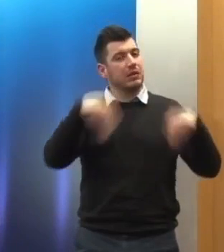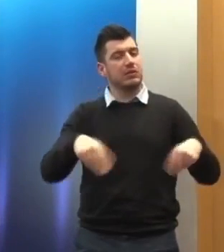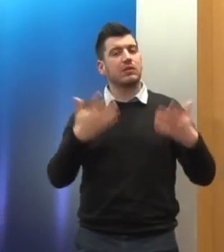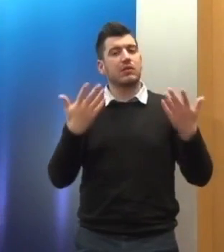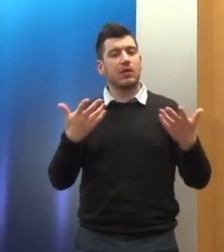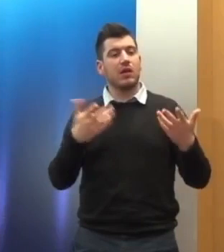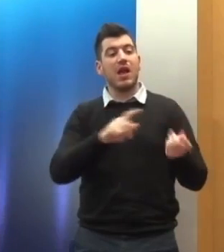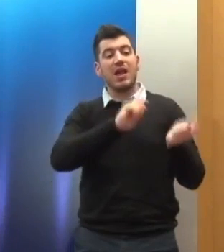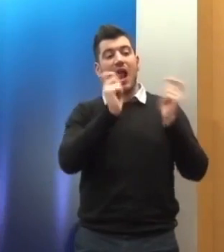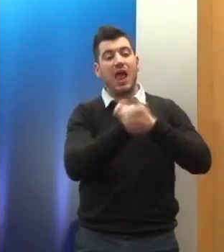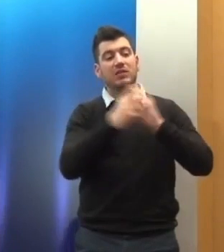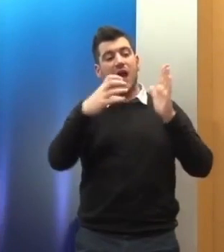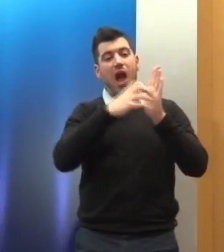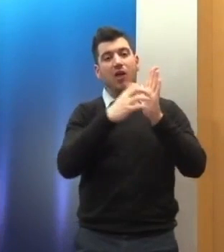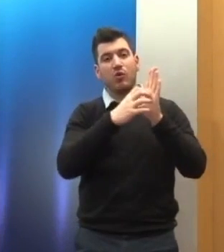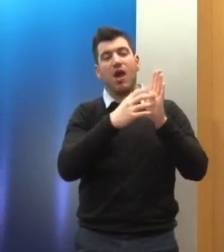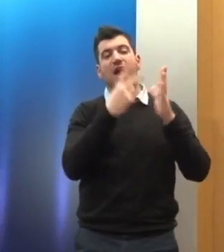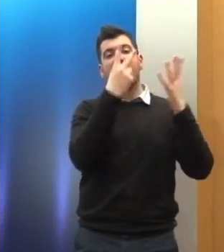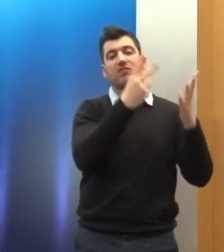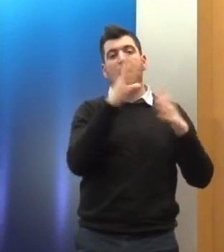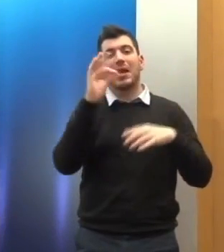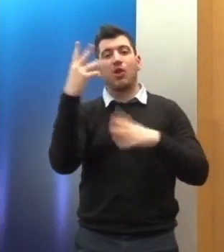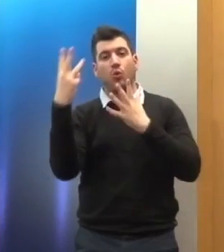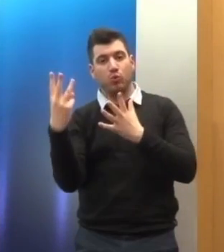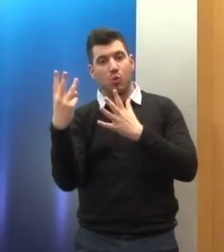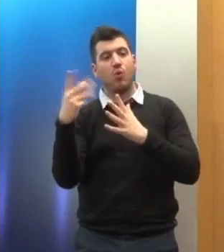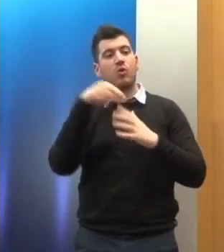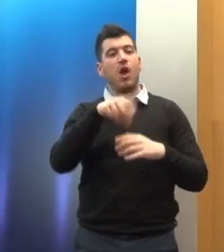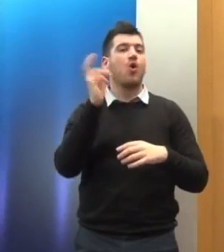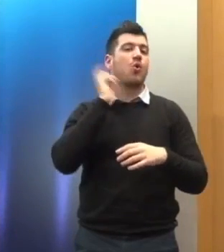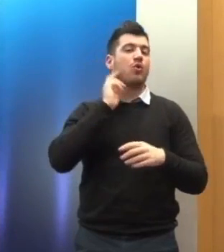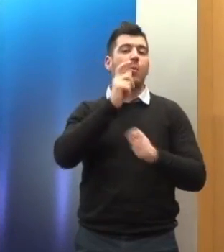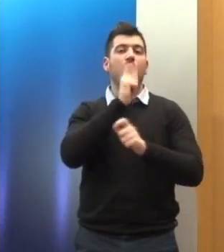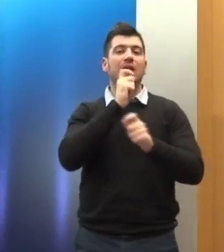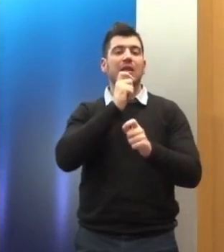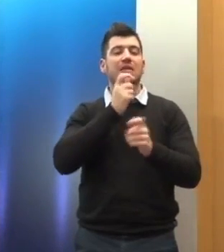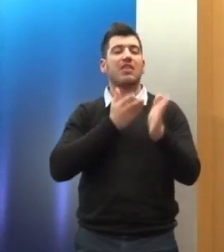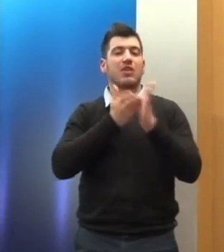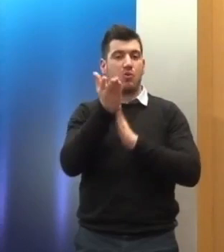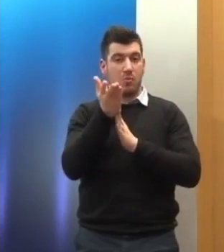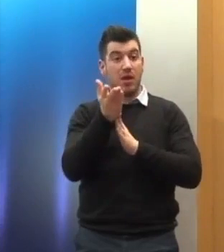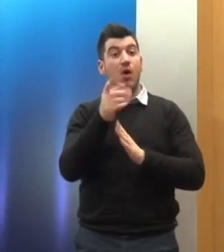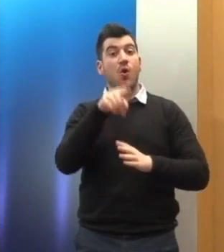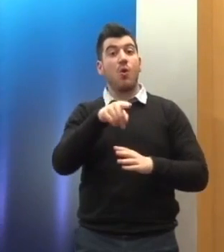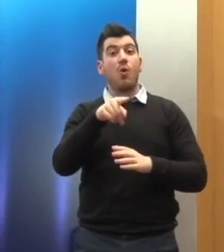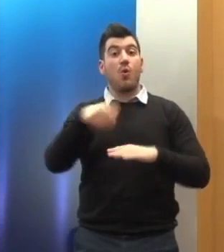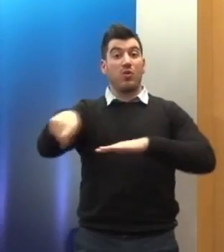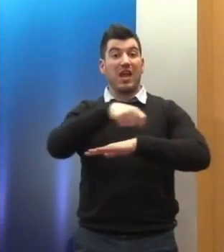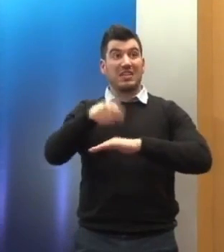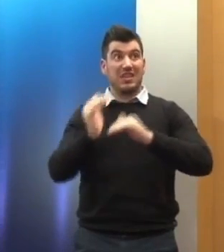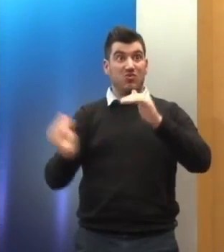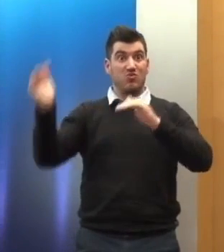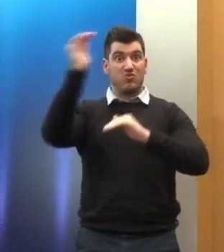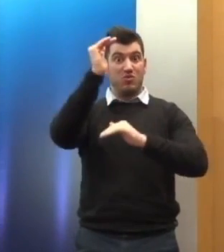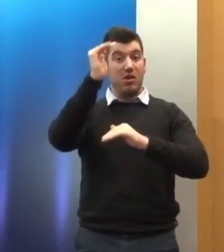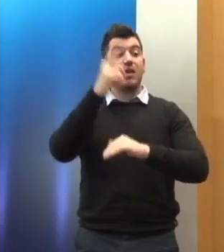τροποποίηση του άρθρου 758 του Κώδικα Πολιτικής Οικονομίας. Ο Άριος Πάγους ουσιαστικά είπε αν αντιλαμβάνομαι καλά και μιλώ υπό τον